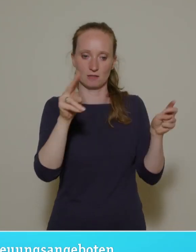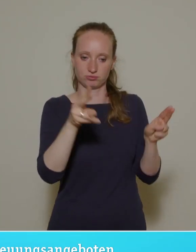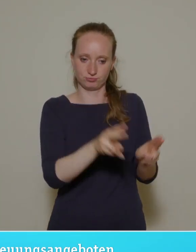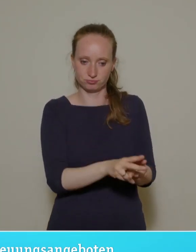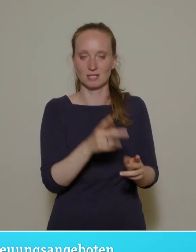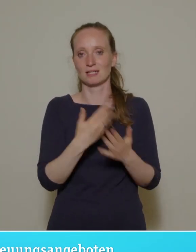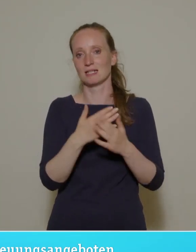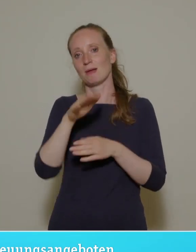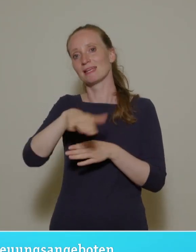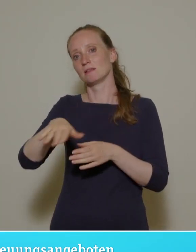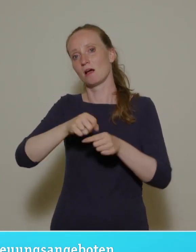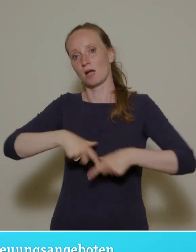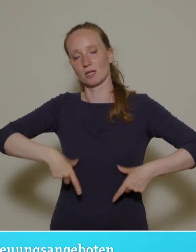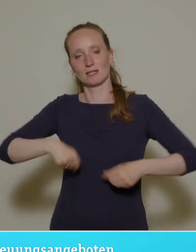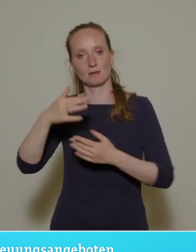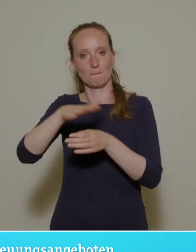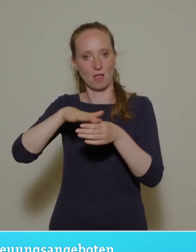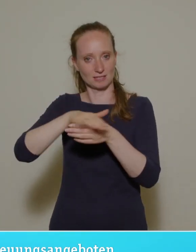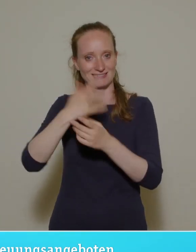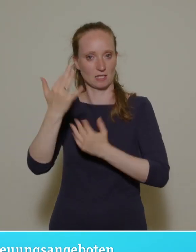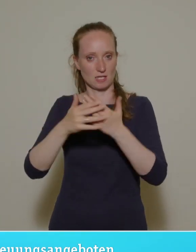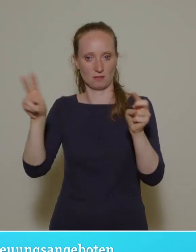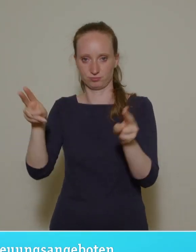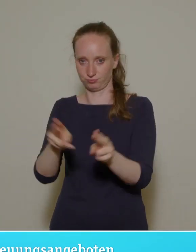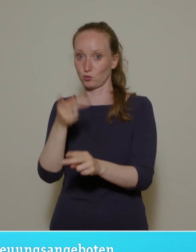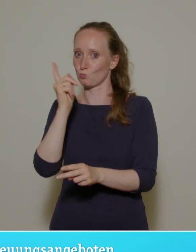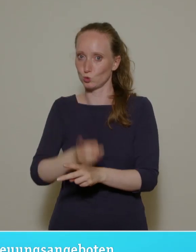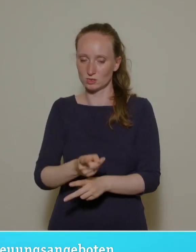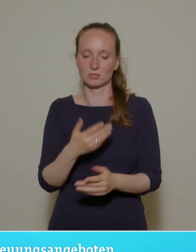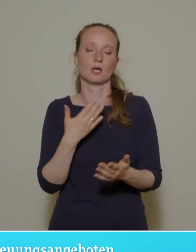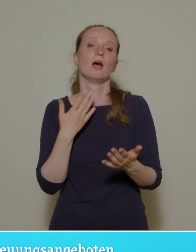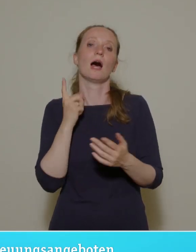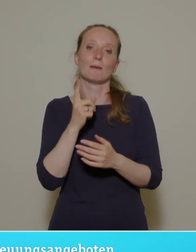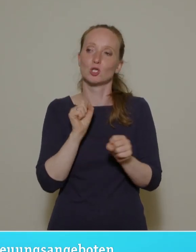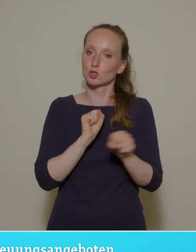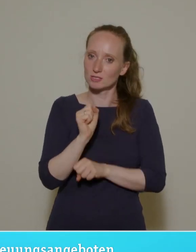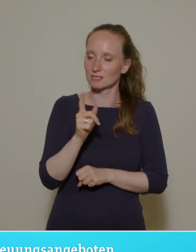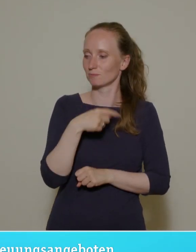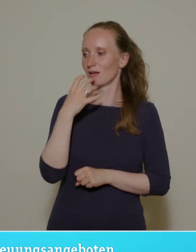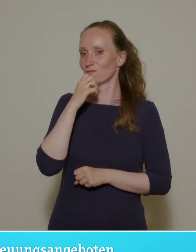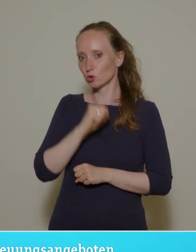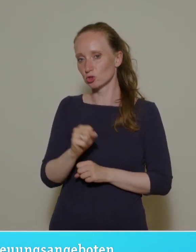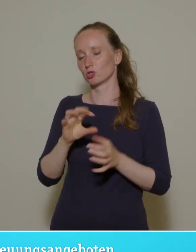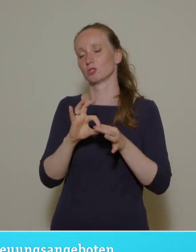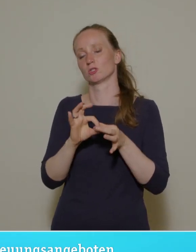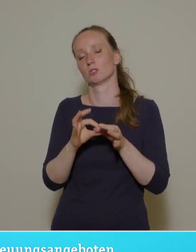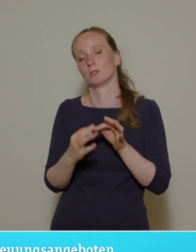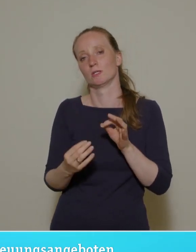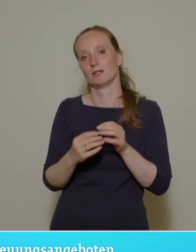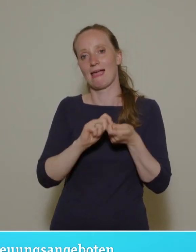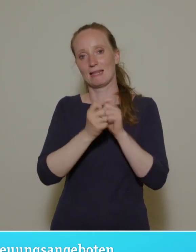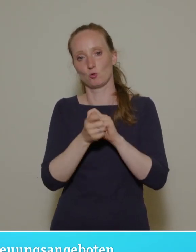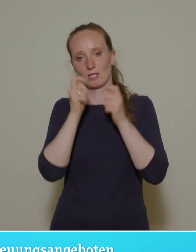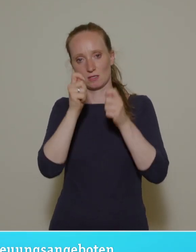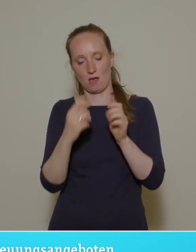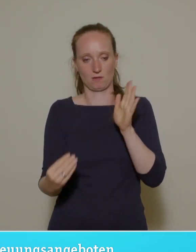Aspekte, die wir hier in unserem Ergänzungsantrag formuliert haben, auch abgesichert wissen durch eine Beschluss, durch Änderung